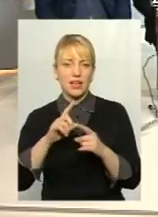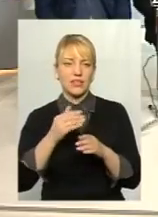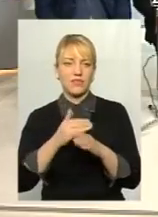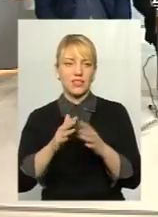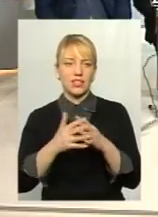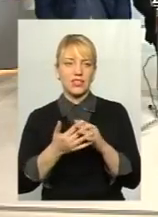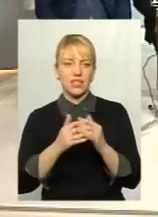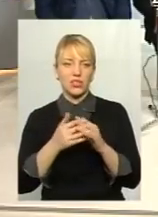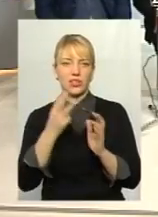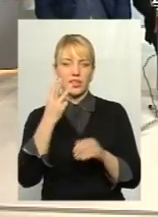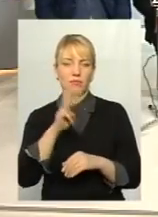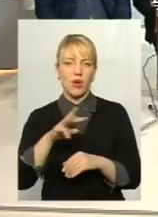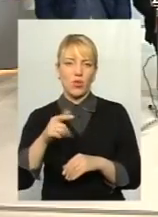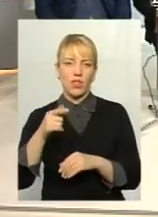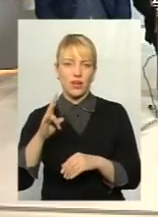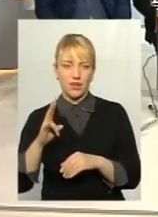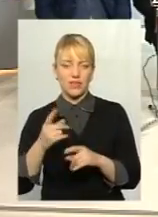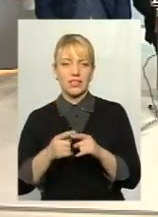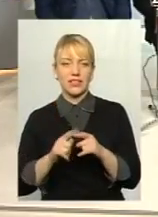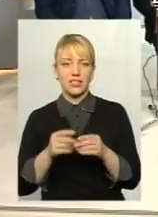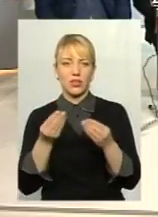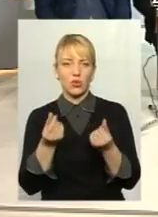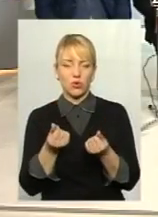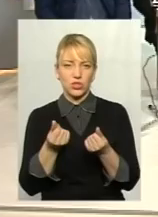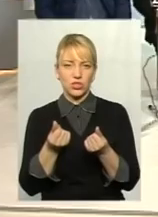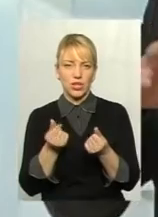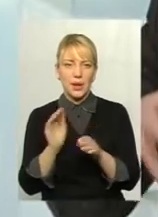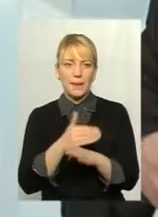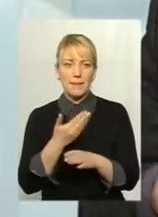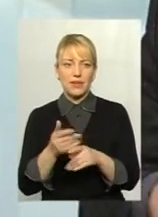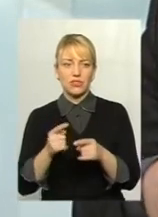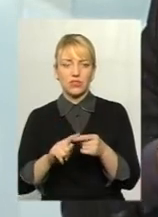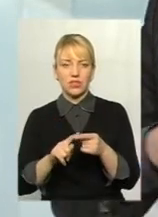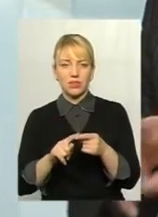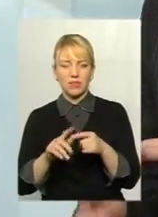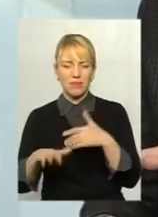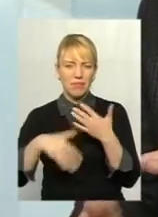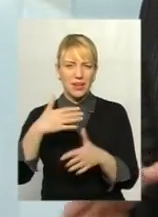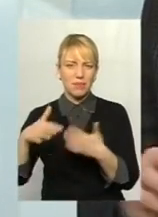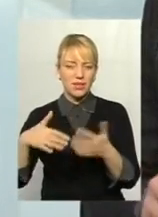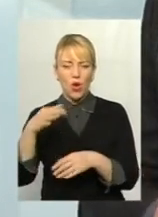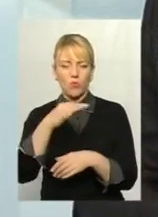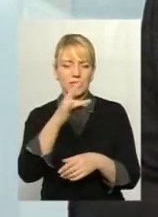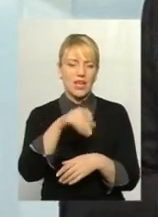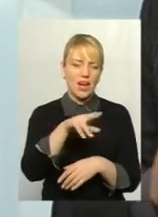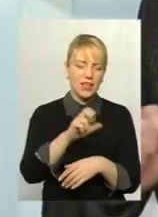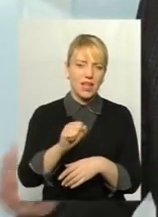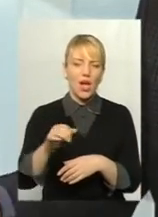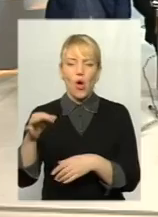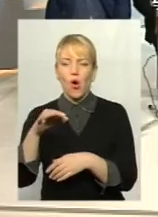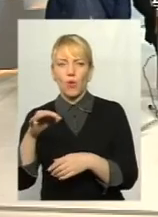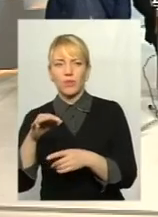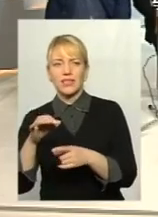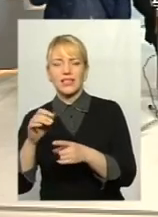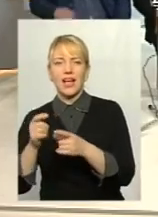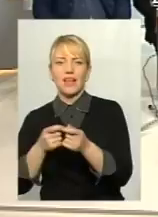Петровськійки 3 мільйона гривень. І то ті гроші між отими перипетіями обласної ради, обласної адміністрації, жодна копійка не